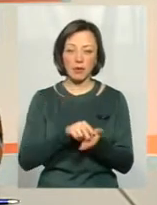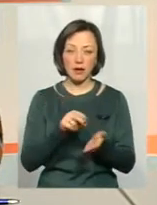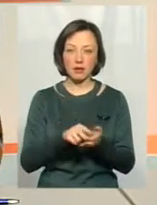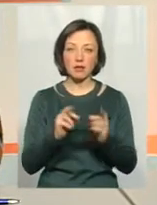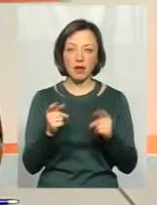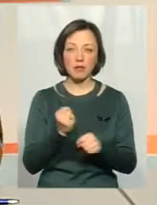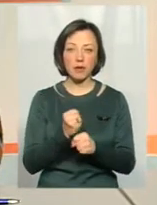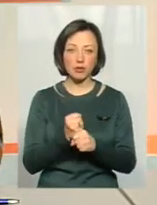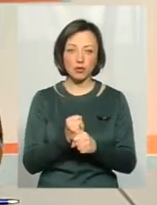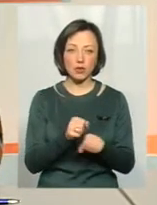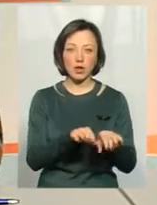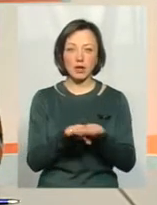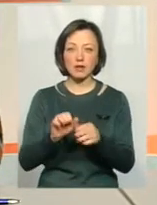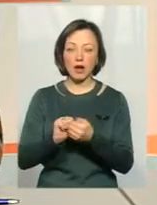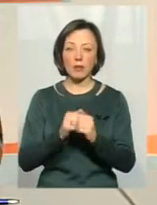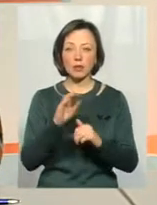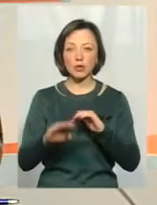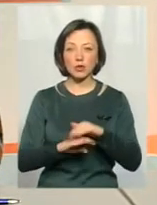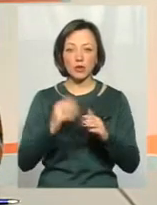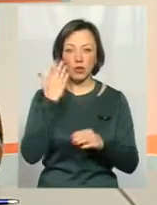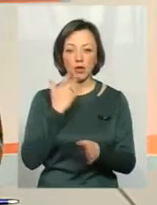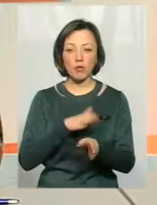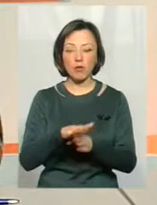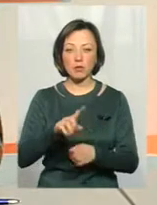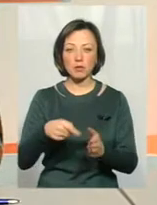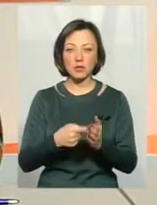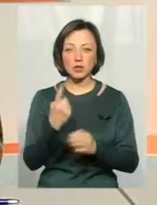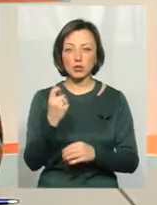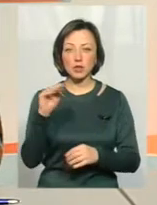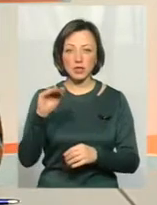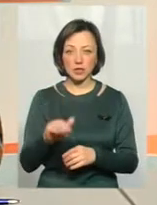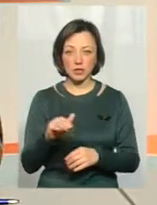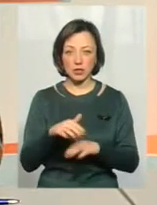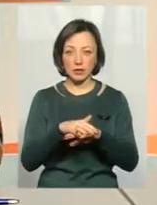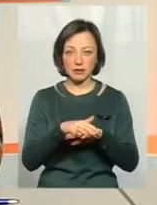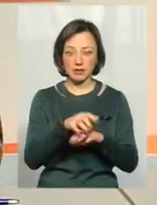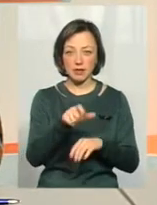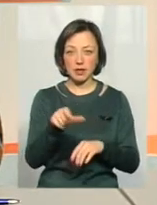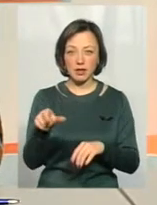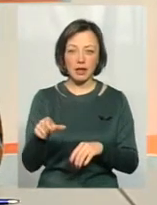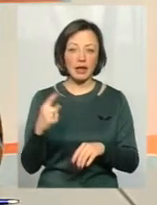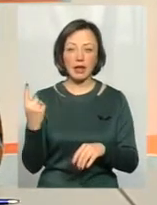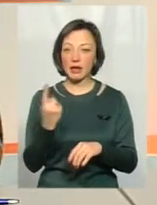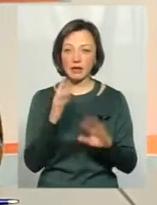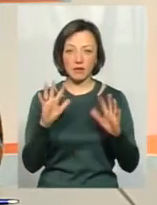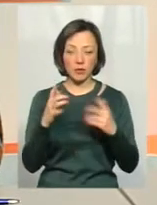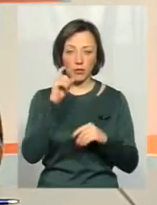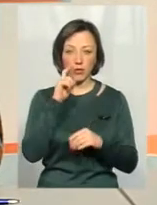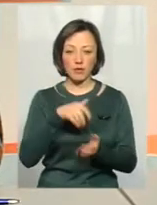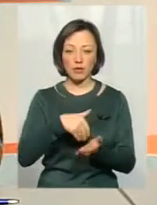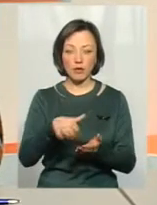як працюють, скажімо, на рінії Кам'яця-Подільського, коли повністю місто 100 тисячник. Це єдиний прецедент поки що в Україні, який